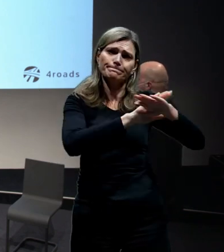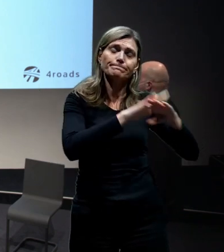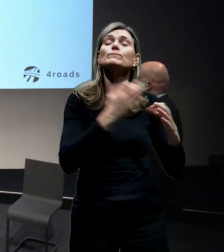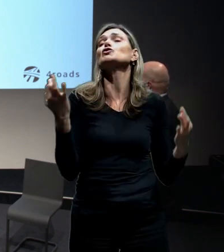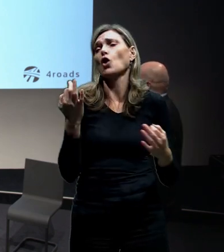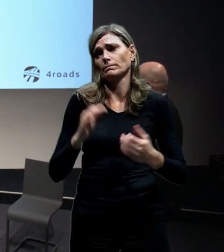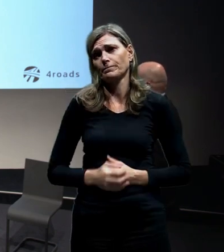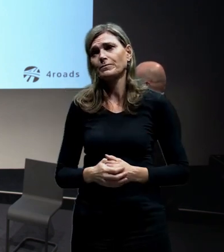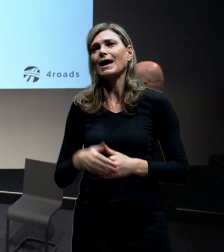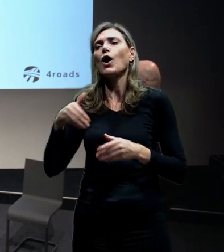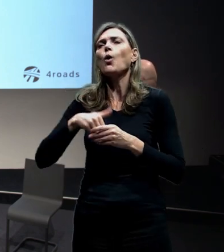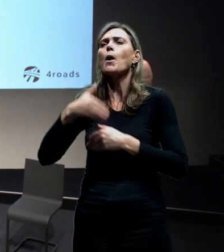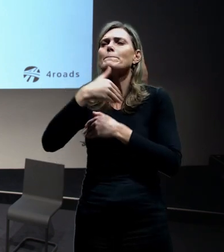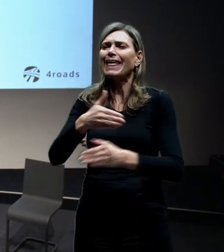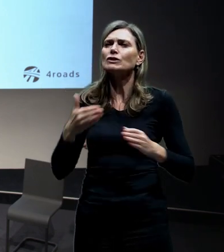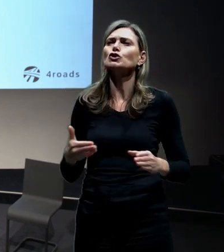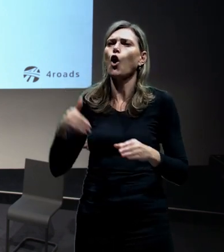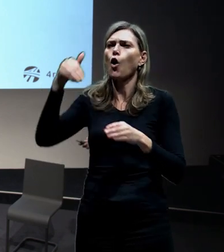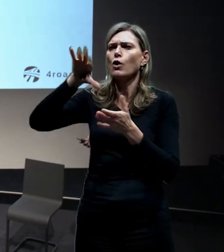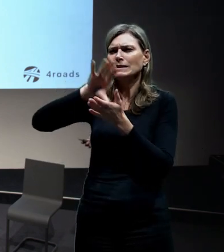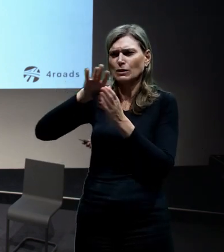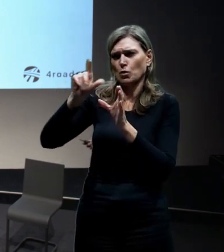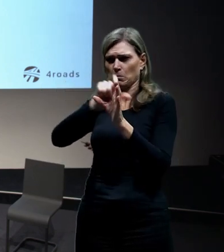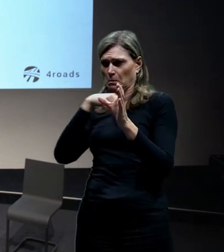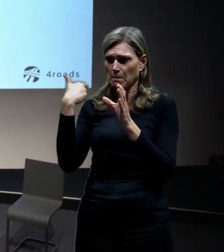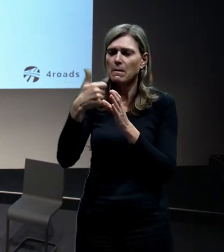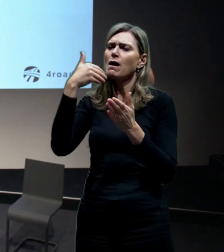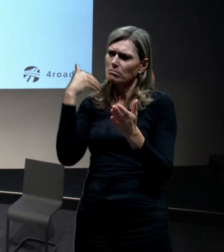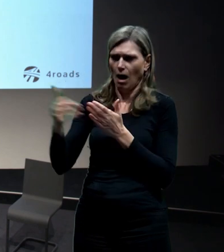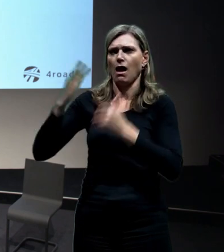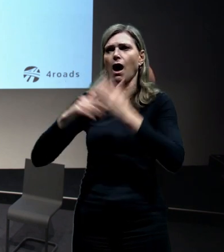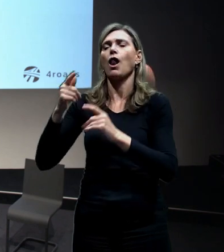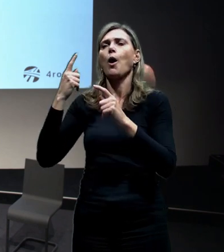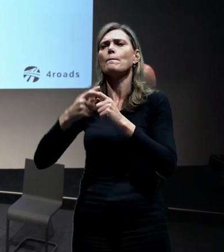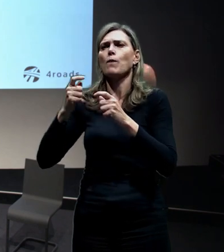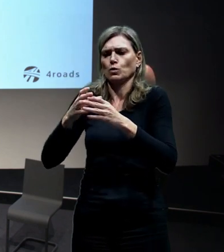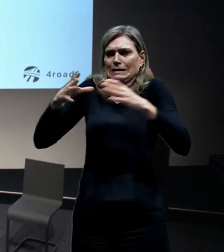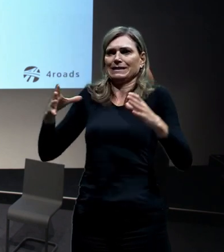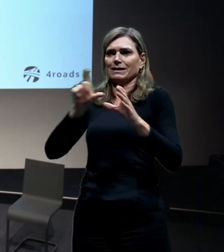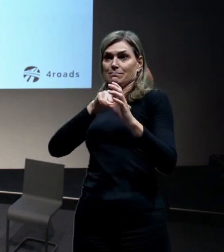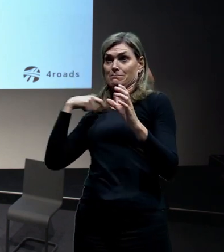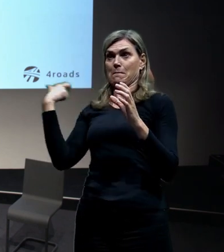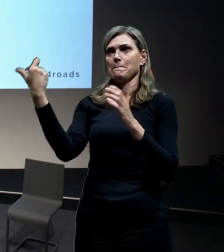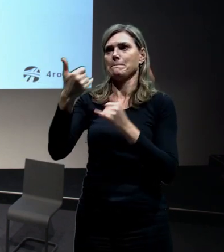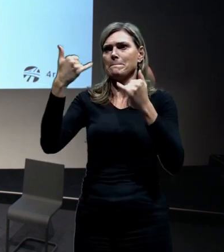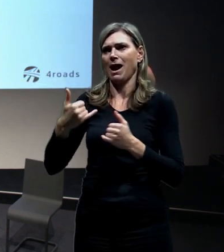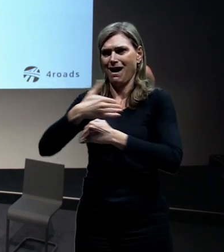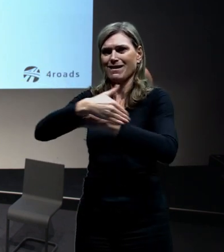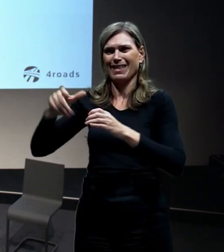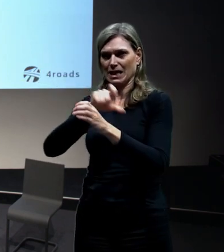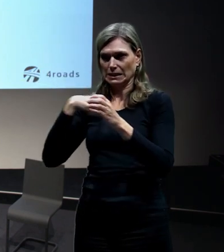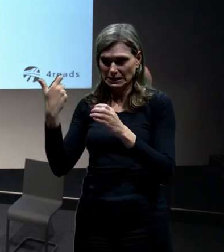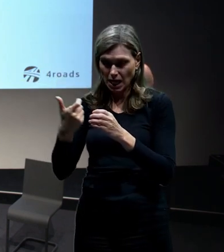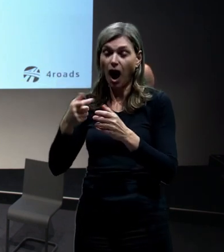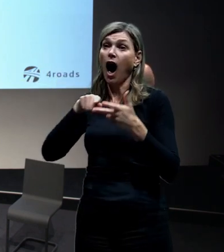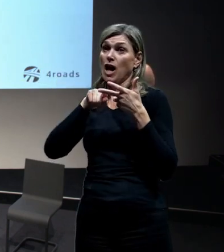okruhu, to znamená toho vnitřního, pokračovat v přípravě Pražského okruhu, toho vnějšího. A ten třetí bod,